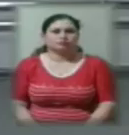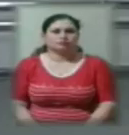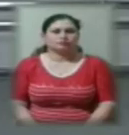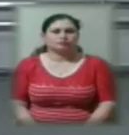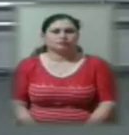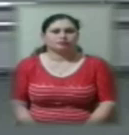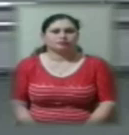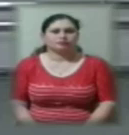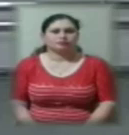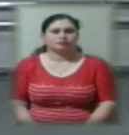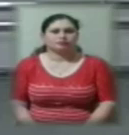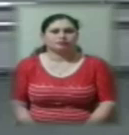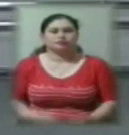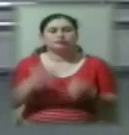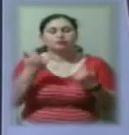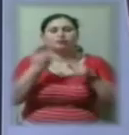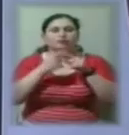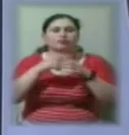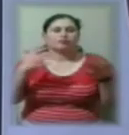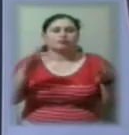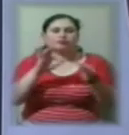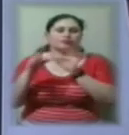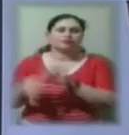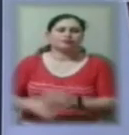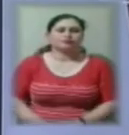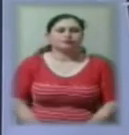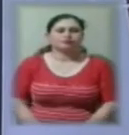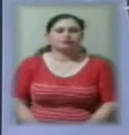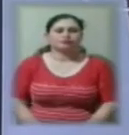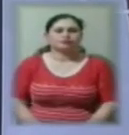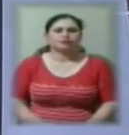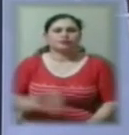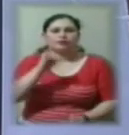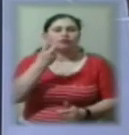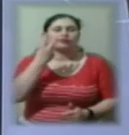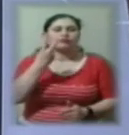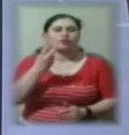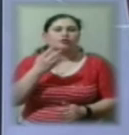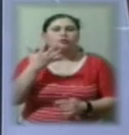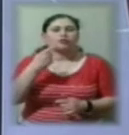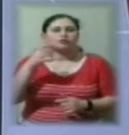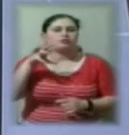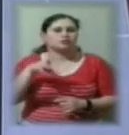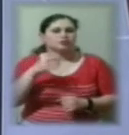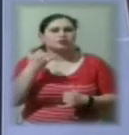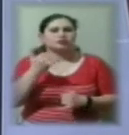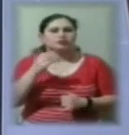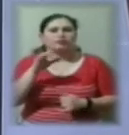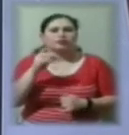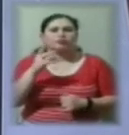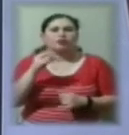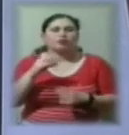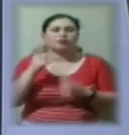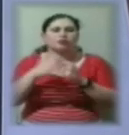А зараз про це й та інше детальніше. Від 2 до 5 сантиметрів снігу випало сьогодні на території Харсонської області.